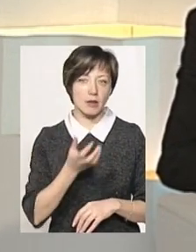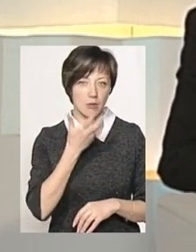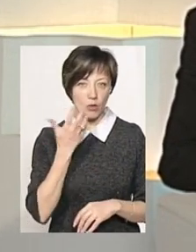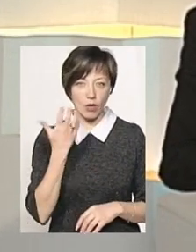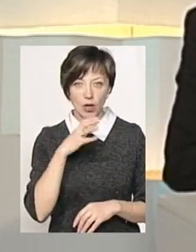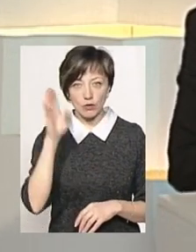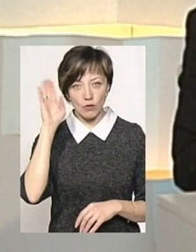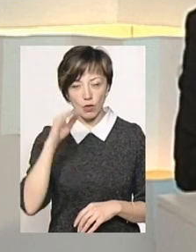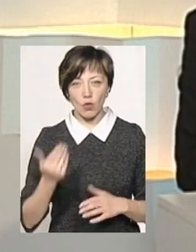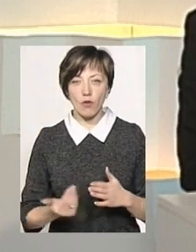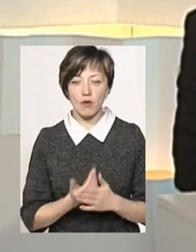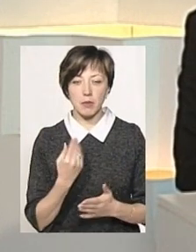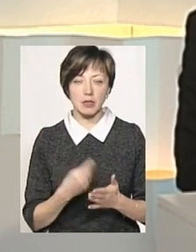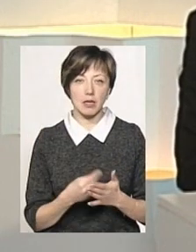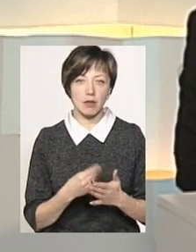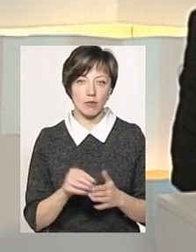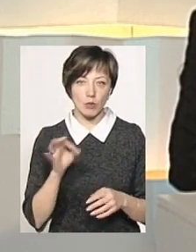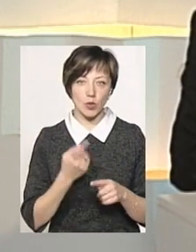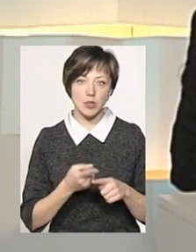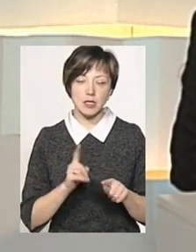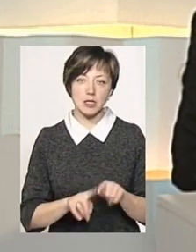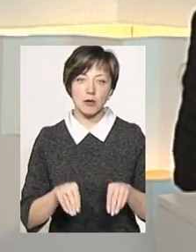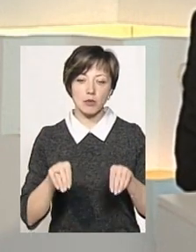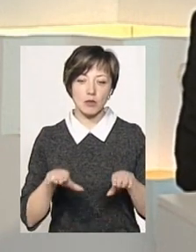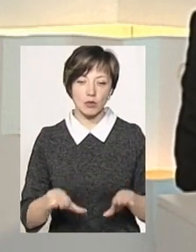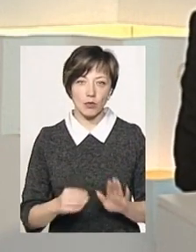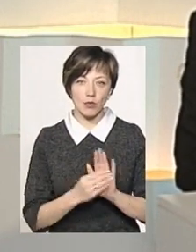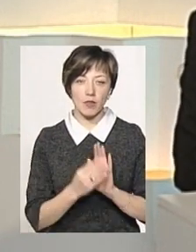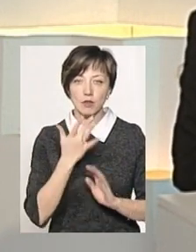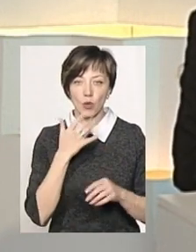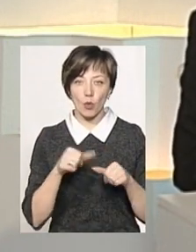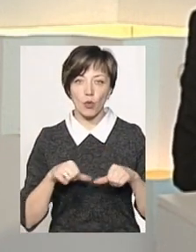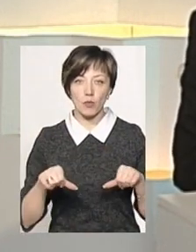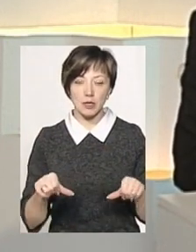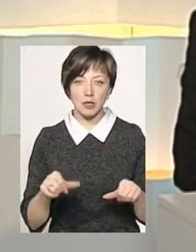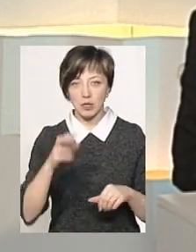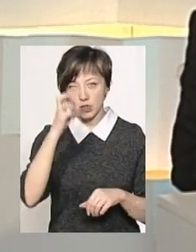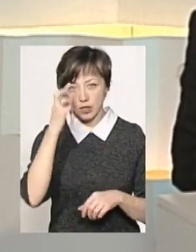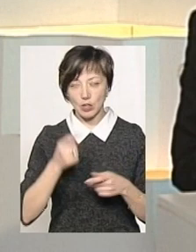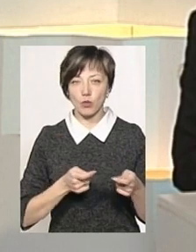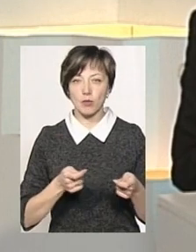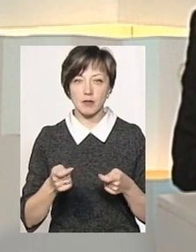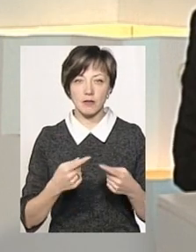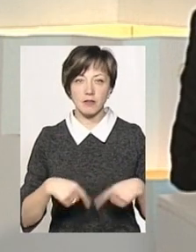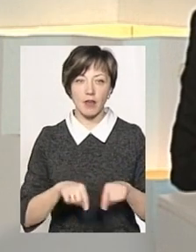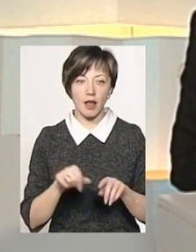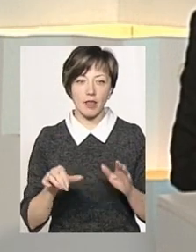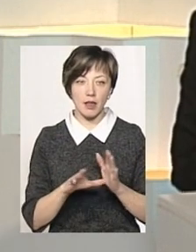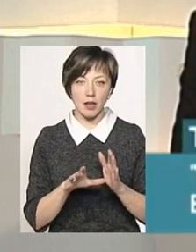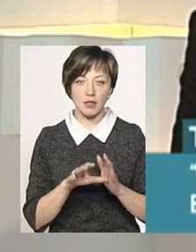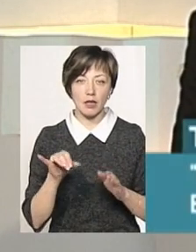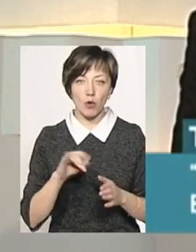тепло та гарячу воду, за новими тарифами. Про це йдеться в постанові Національної комісії, що здійснює Держрегулювання в сфері